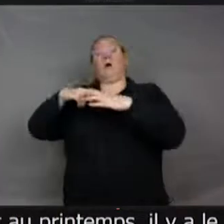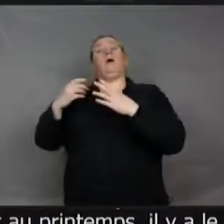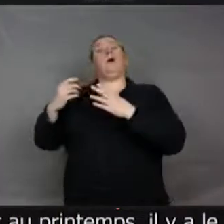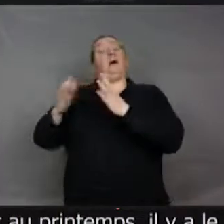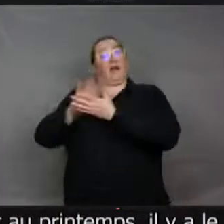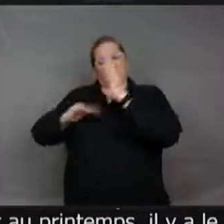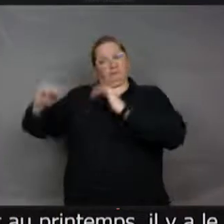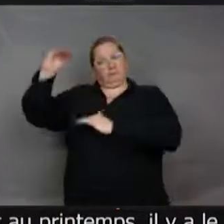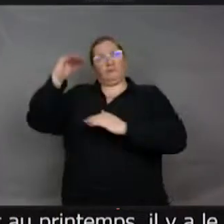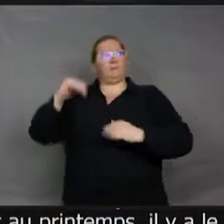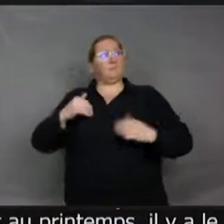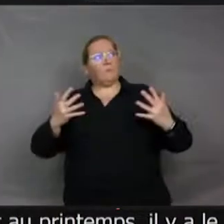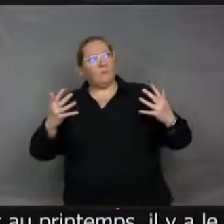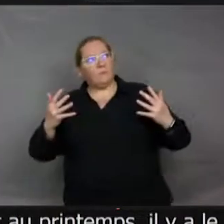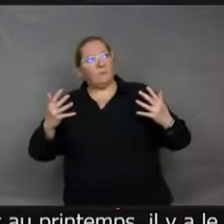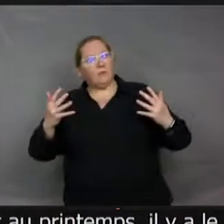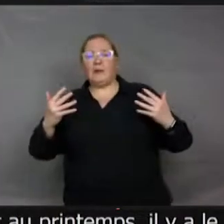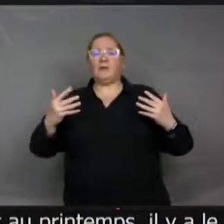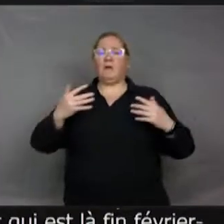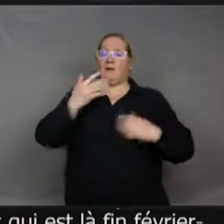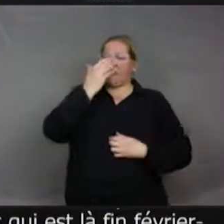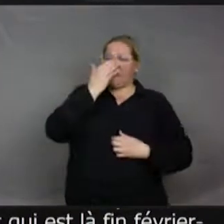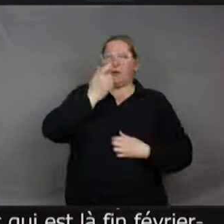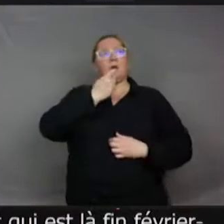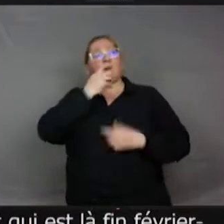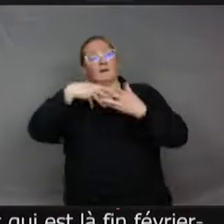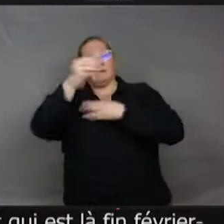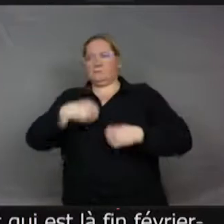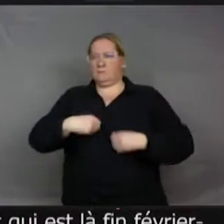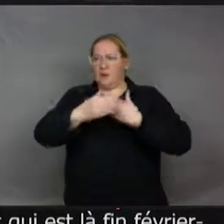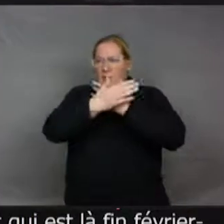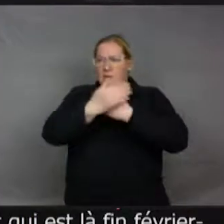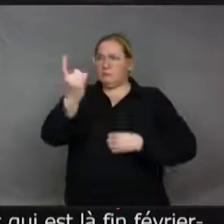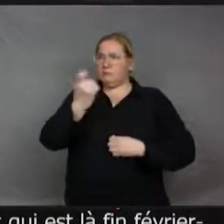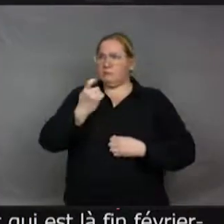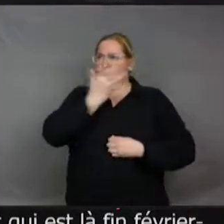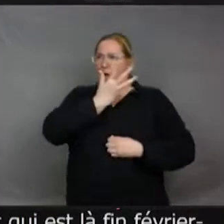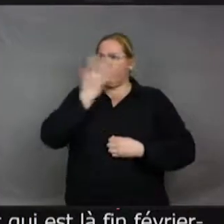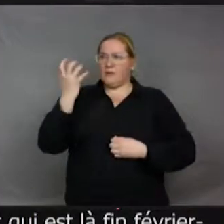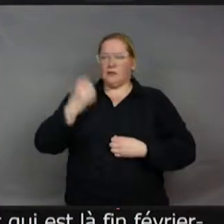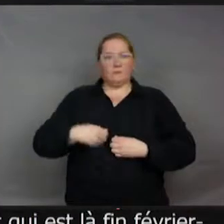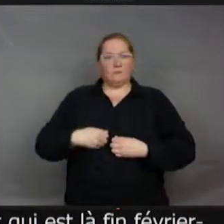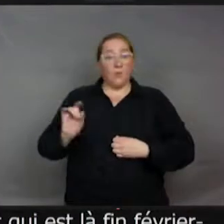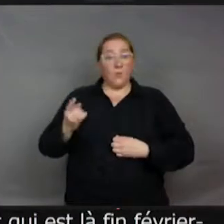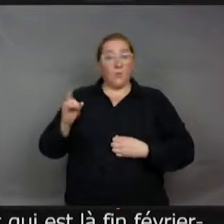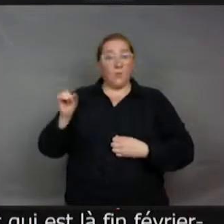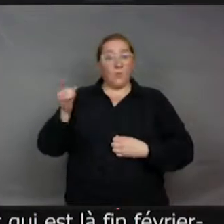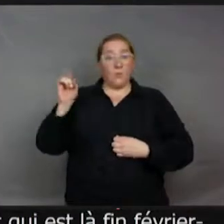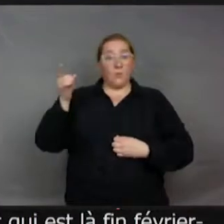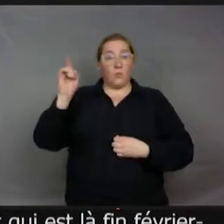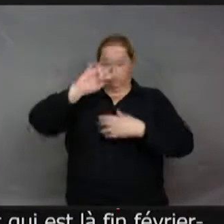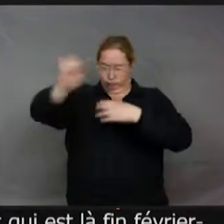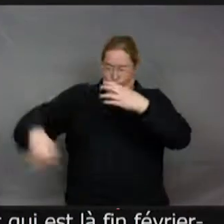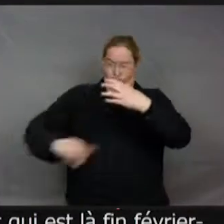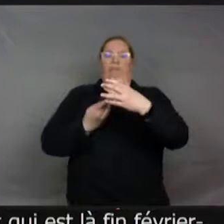Mais sinon, il y en a plein que vous voyez en mars qui disent les papillons et qui arrivent d'Afrique et parfois de très très long. Ils vivent longtemps du coup quand même ceux-là